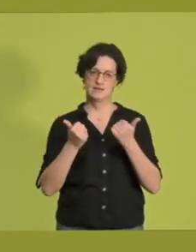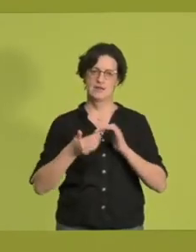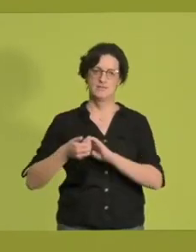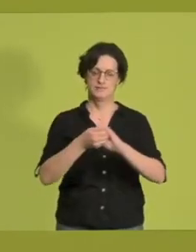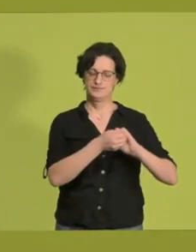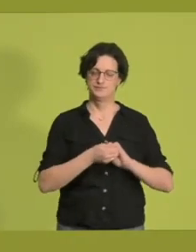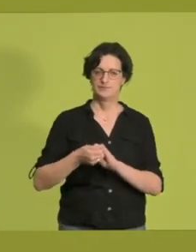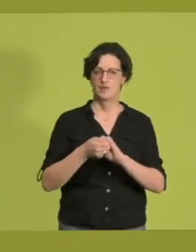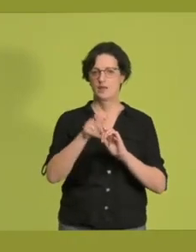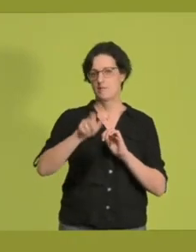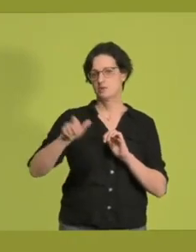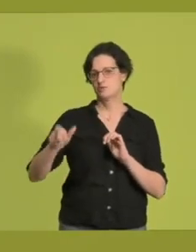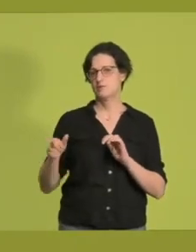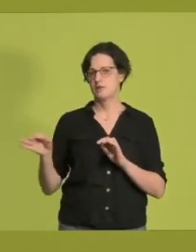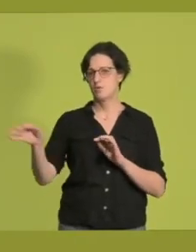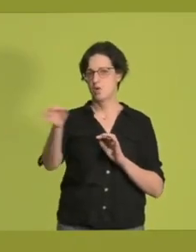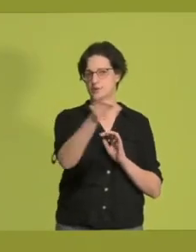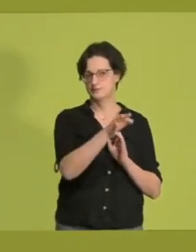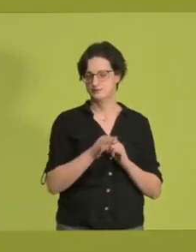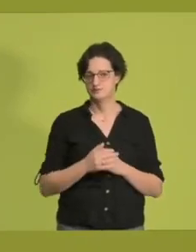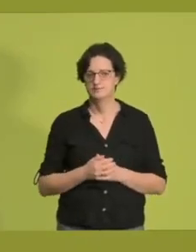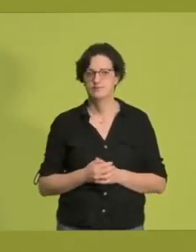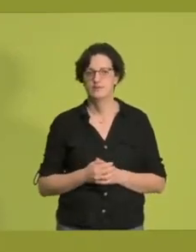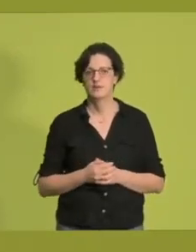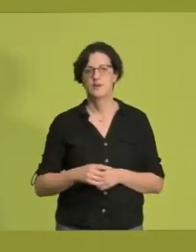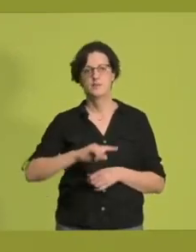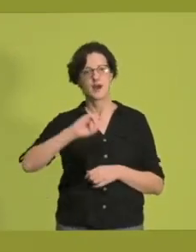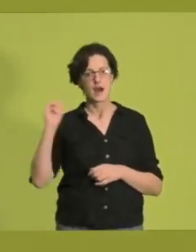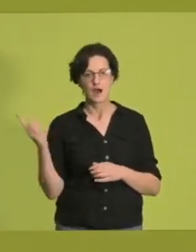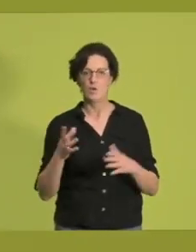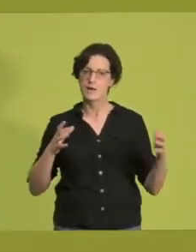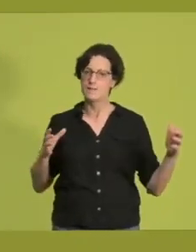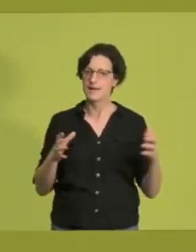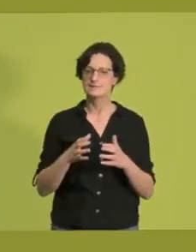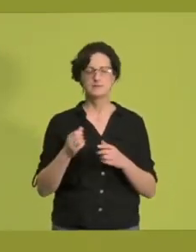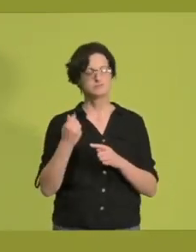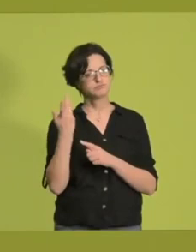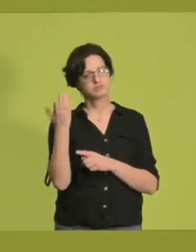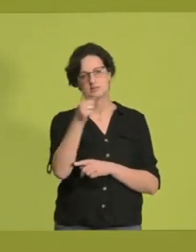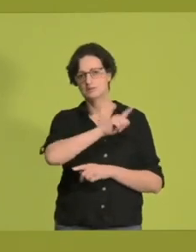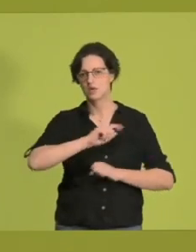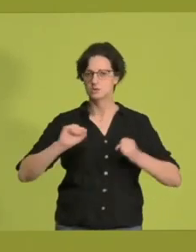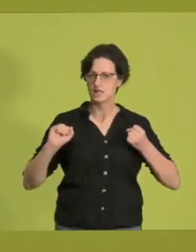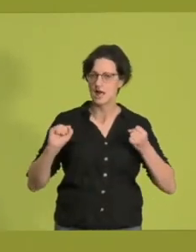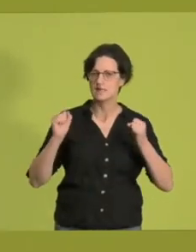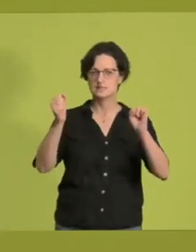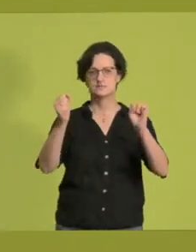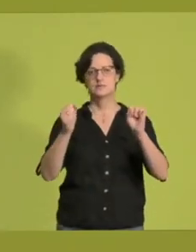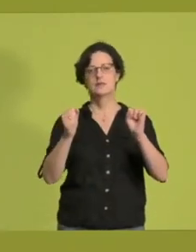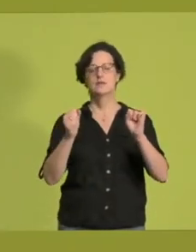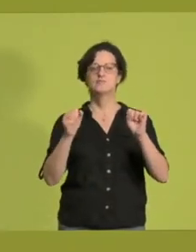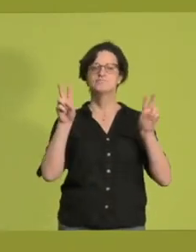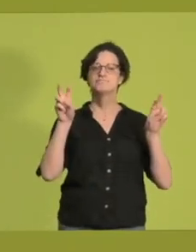nehmen. Aber auch gemeinsam mit den tausenden Aktivistinnen und Aktivisten von der Seebrücke